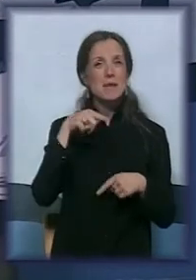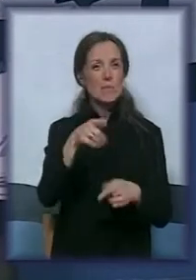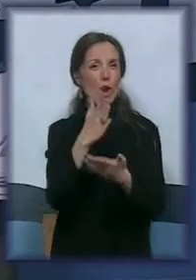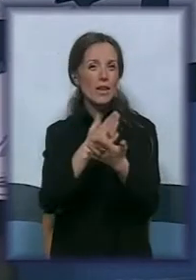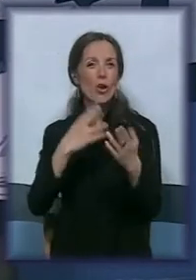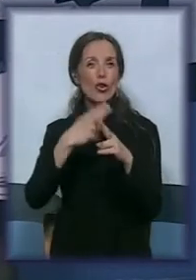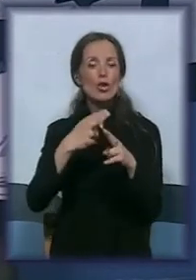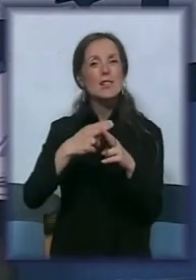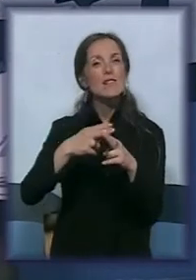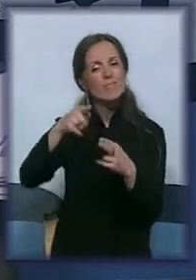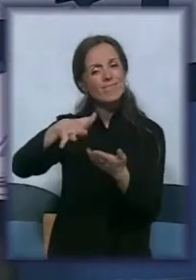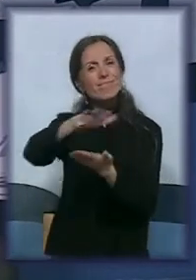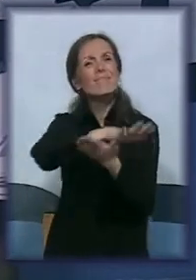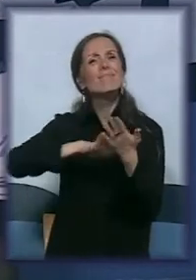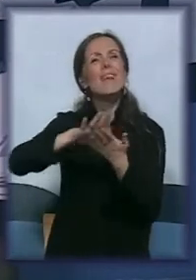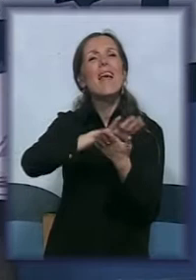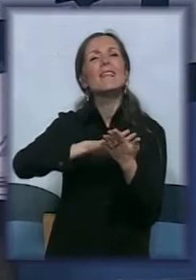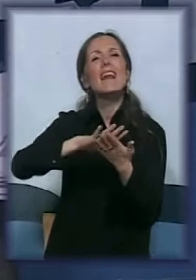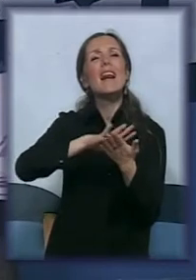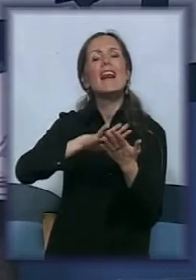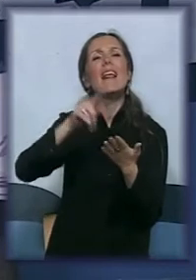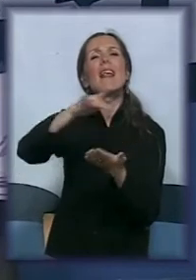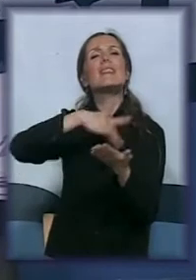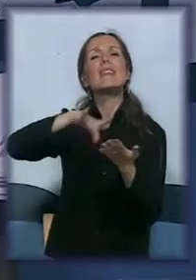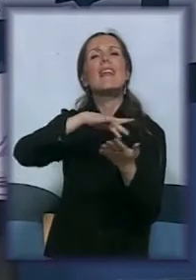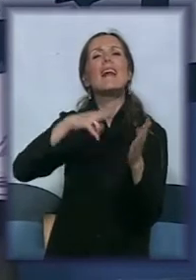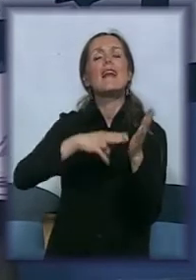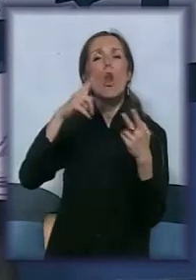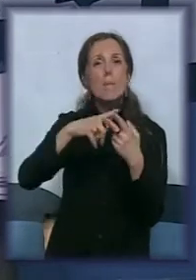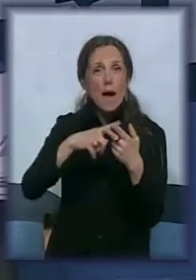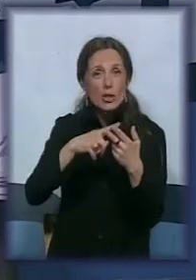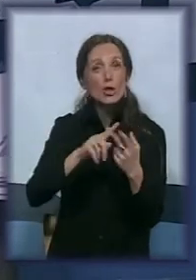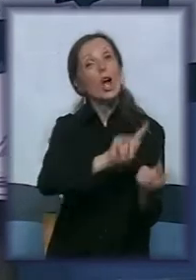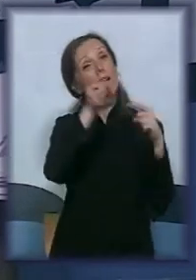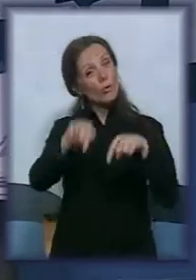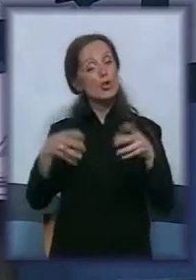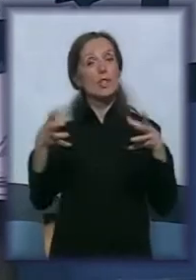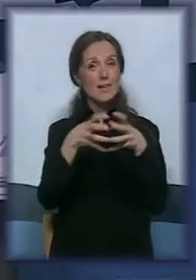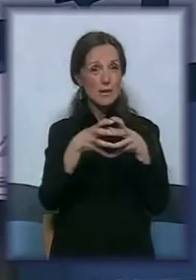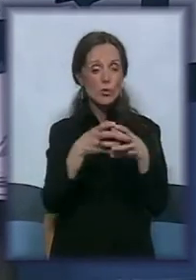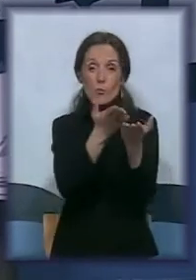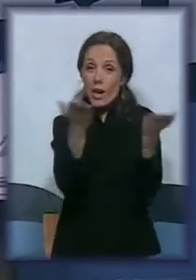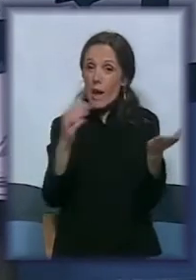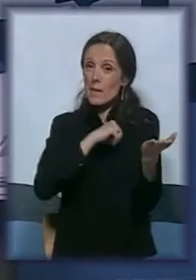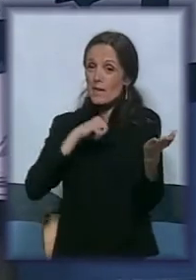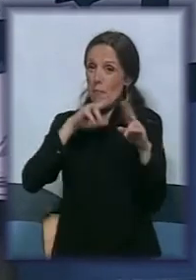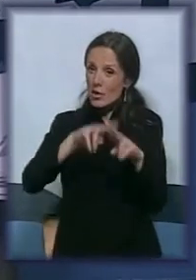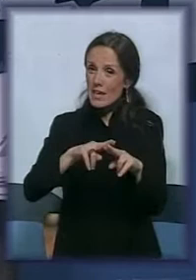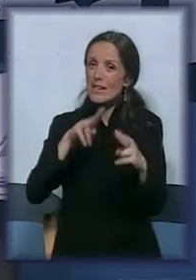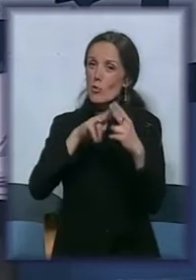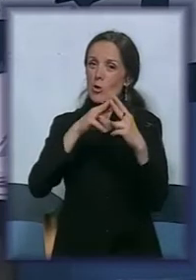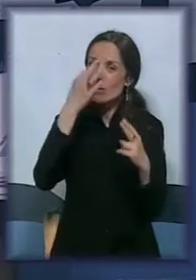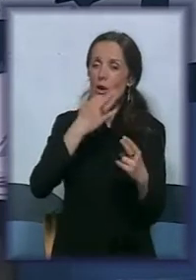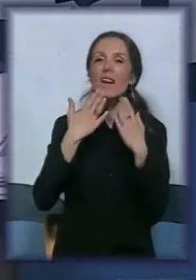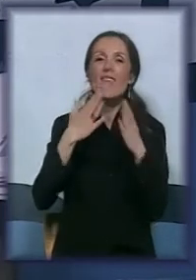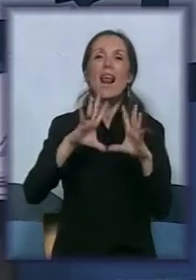se zove Trg Nikole Pašića ili ti sve ono što možemo da vam predstavimo. Dođite da se družimo. na vame samo da se upoznate bolje. Hvala